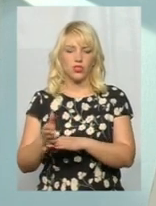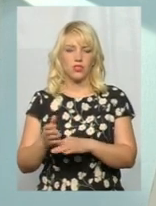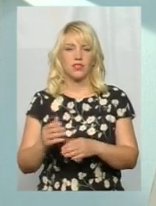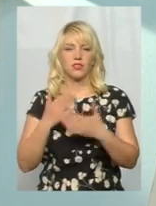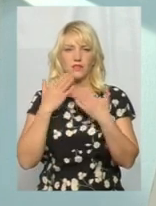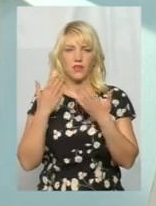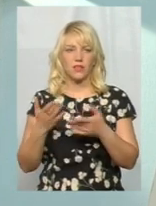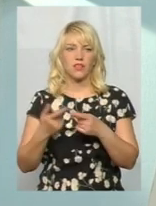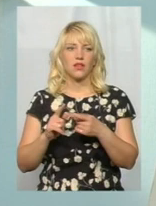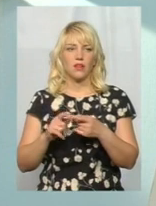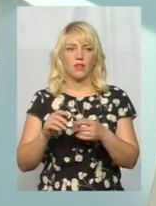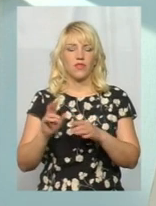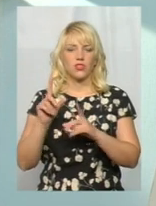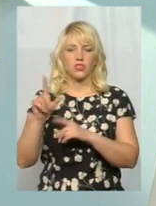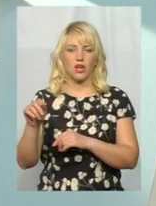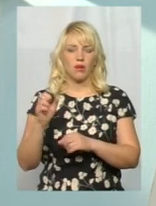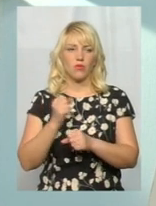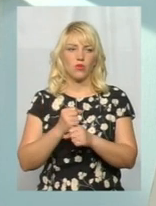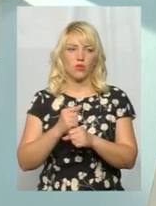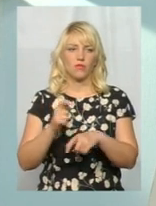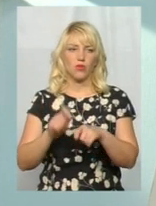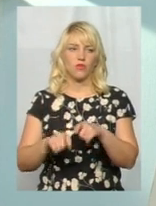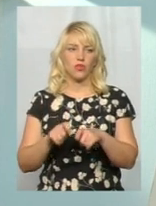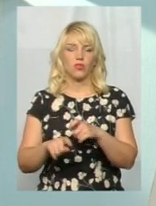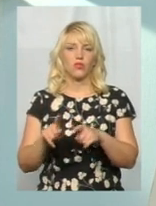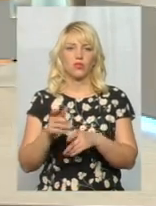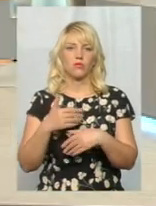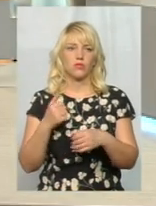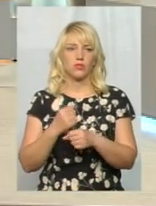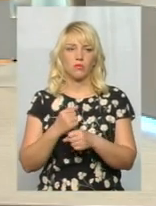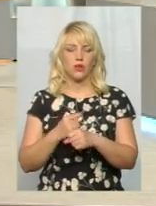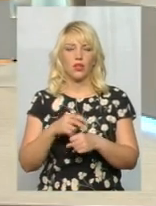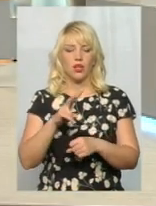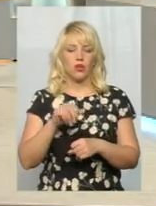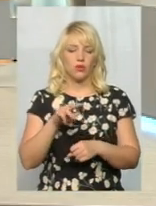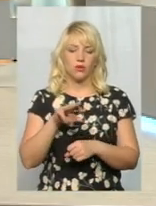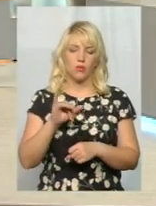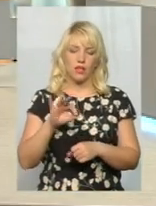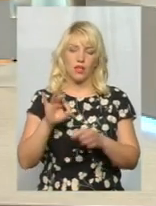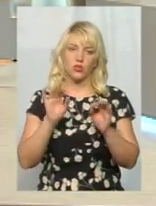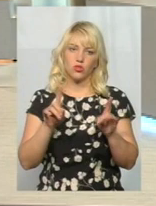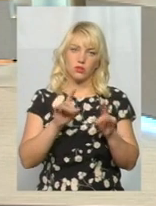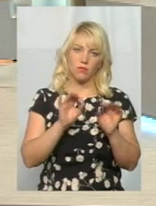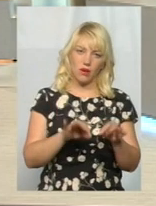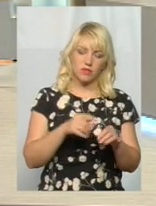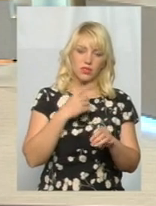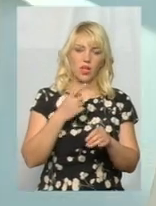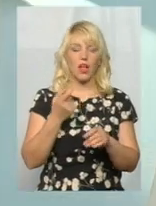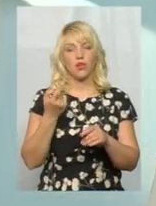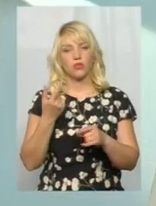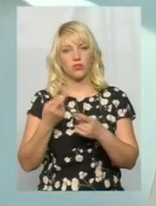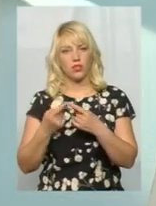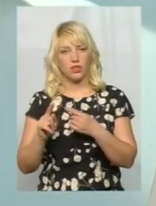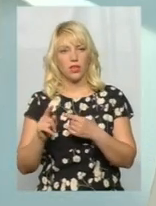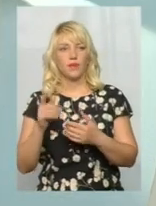звернення, ми виїжджаємо, проводимо перевірку. Що ми зробили? Щось у пані Людмиле в словах є об'єктивне, а щось є суб'єктивне на її думку.